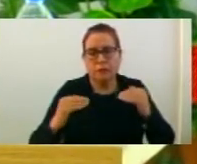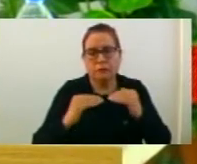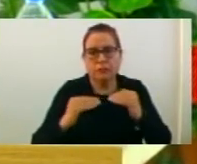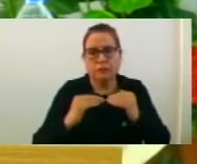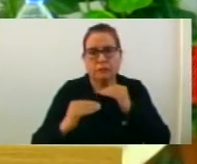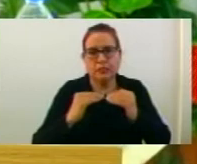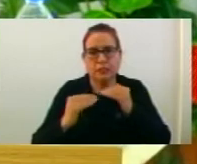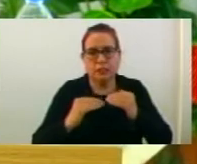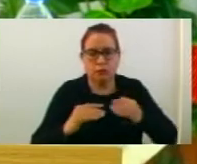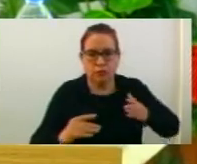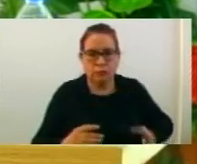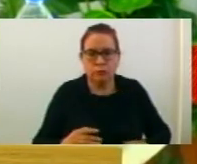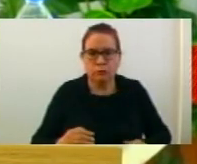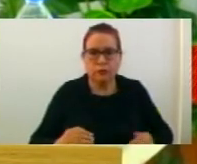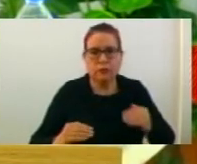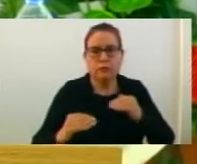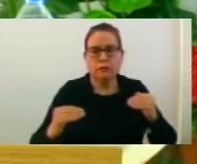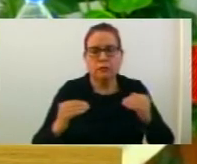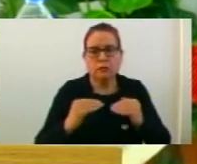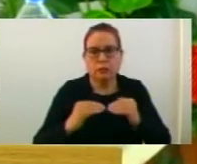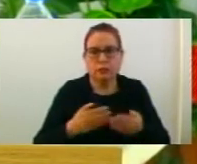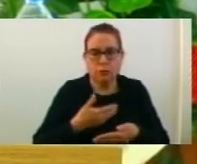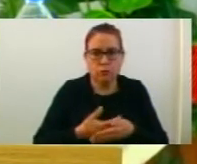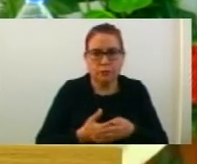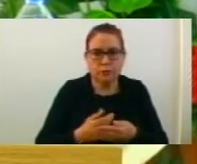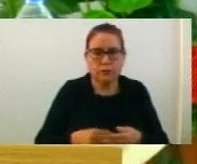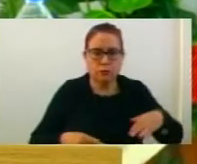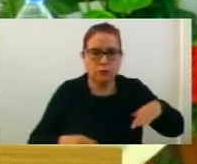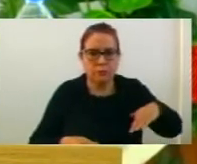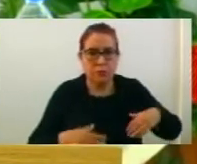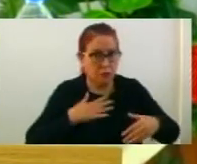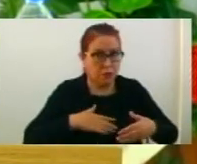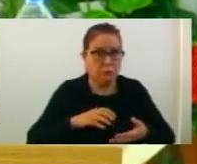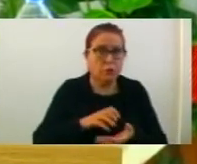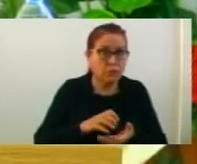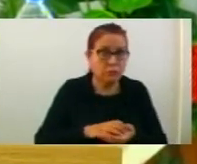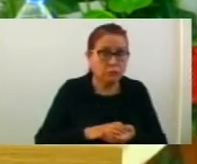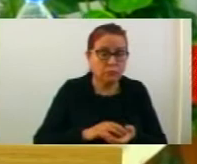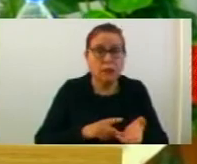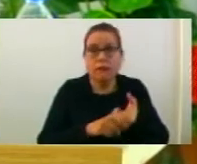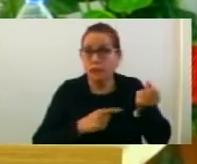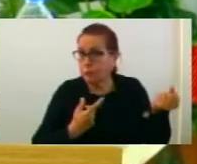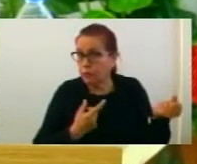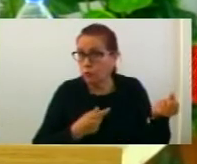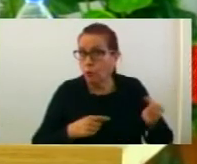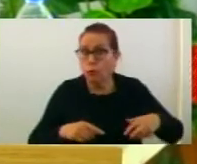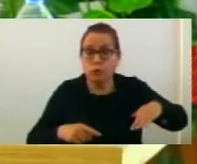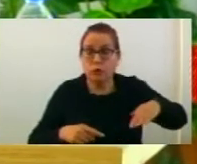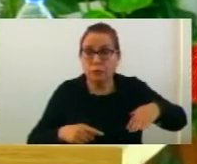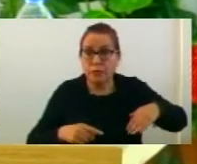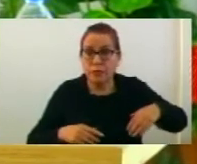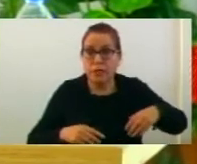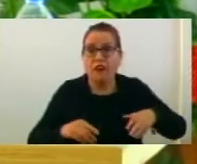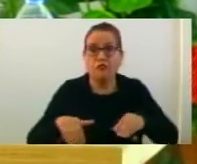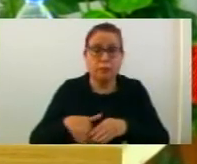согласност на основа на пензиониране. Значи имало место, се изпразнило, отишъл в пензия върботениот,